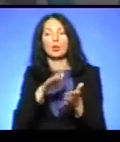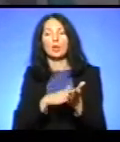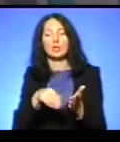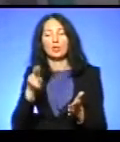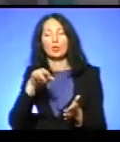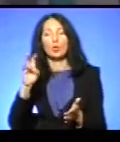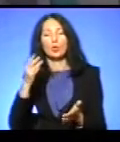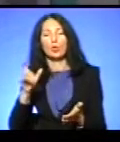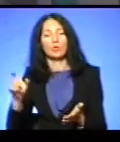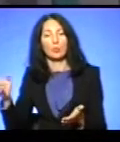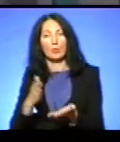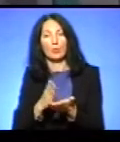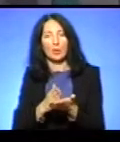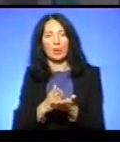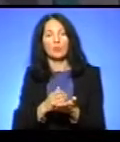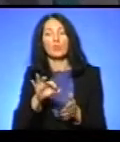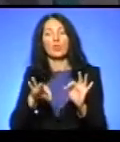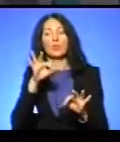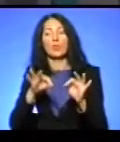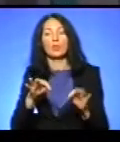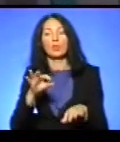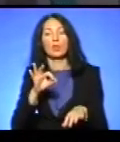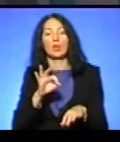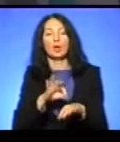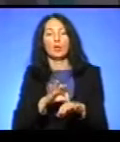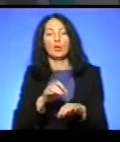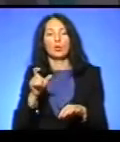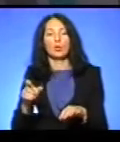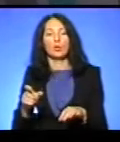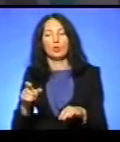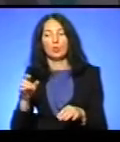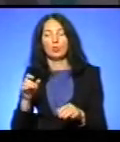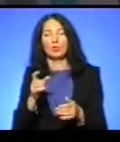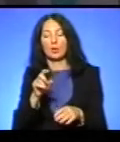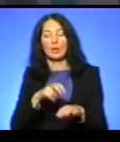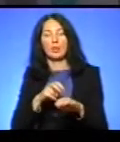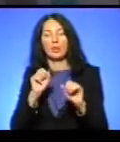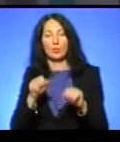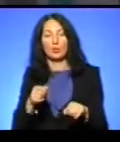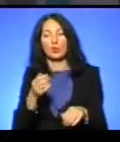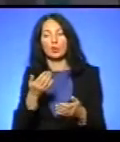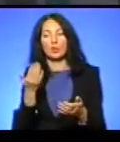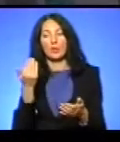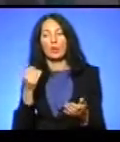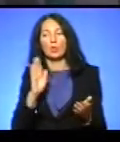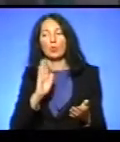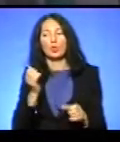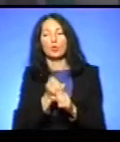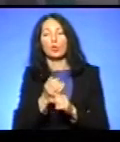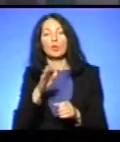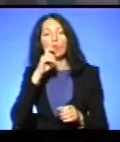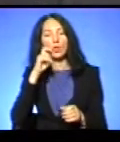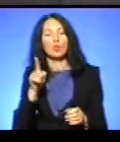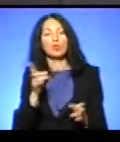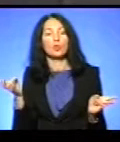так? От вибрати пацієнти лікарі можуть. І, тобто, давайте будемо робити в Україні. Що для цього потрібно? Для цього потрібно, щоб